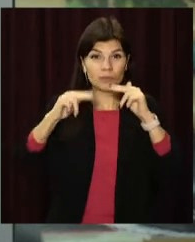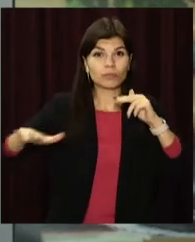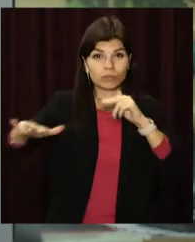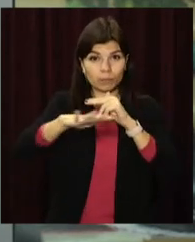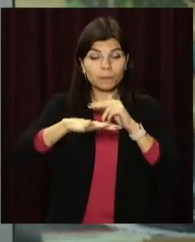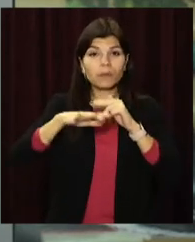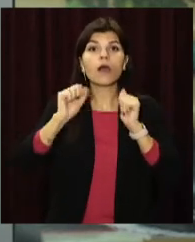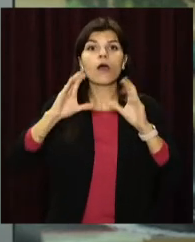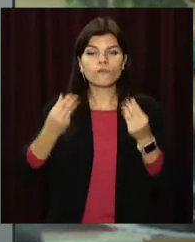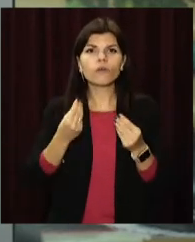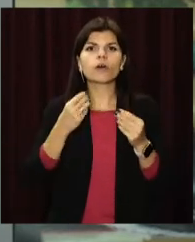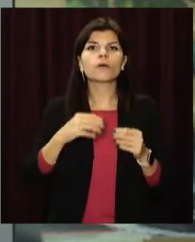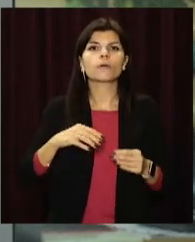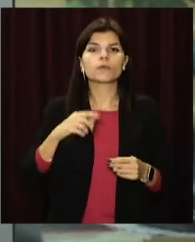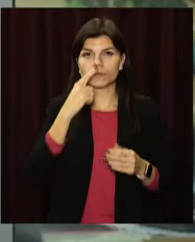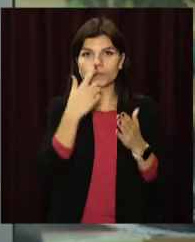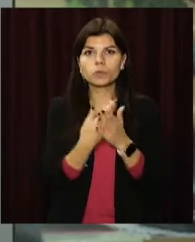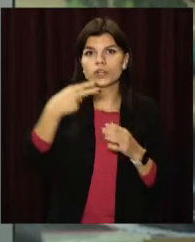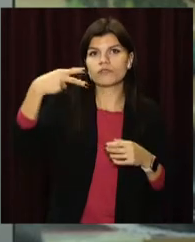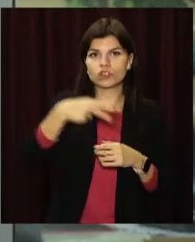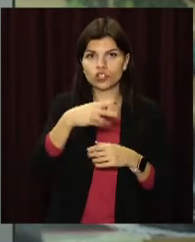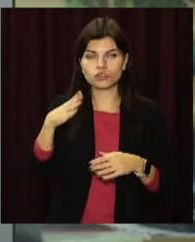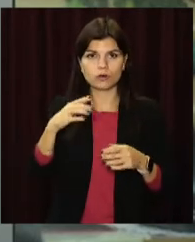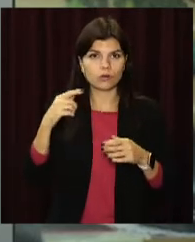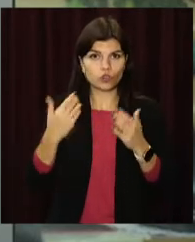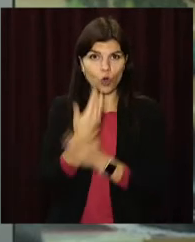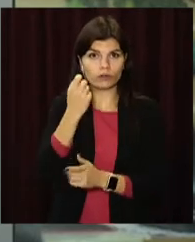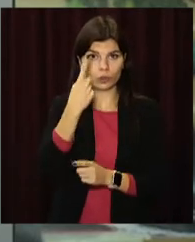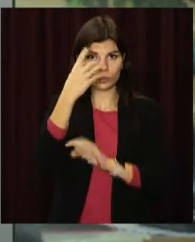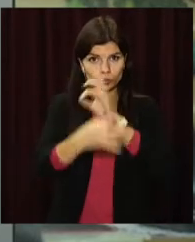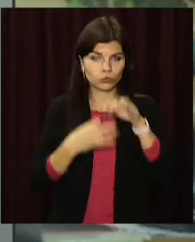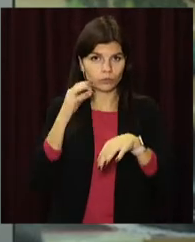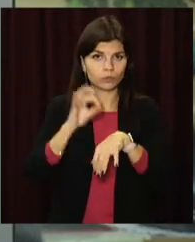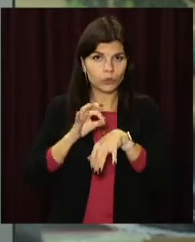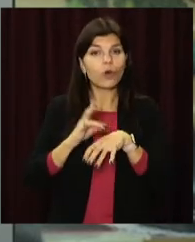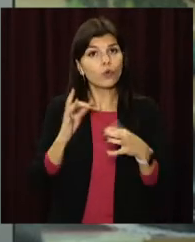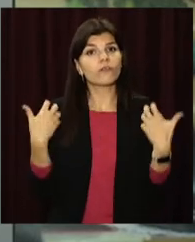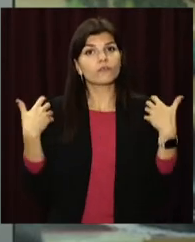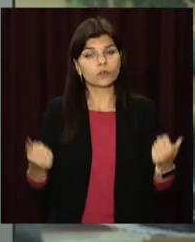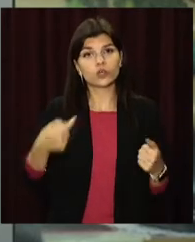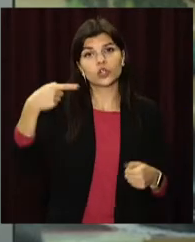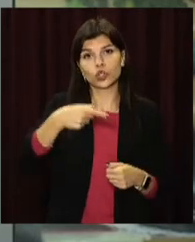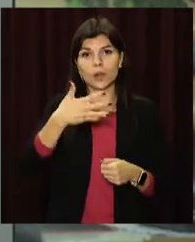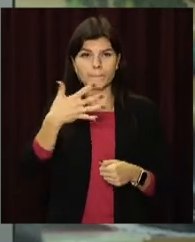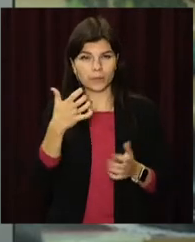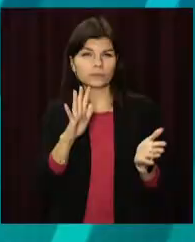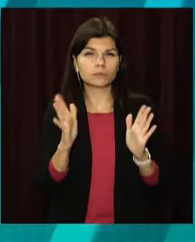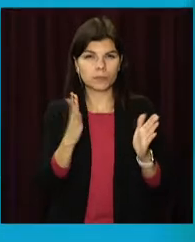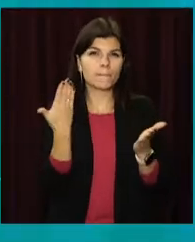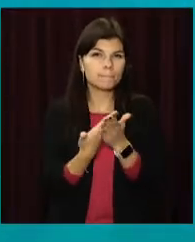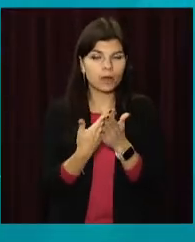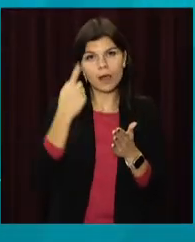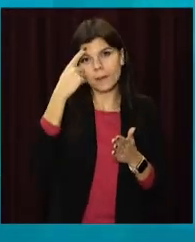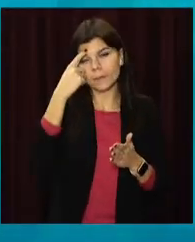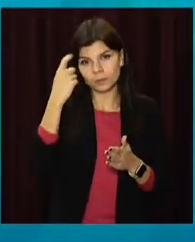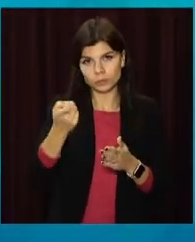ковід-19 діагностували в майже двох тисяч мешканців регіону. Водночас одужали практично півтори тисячі, повідомляють в